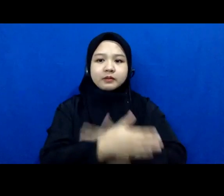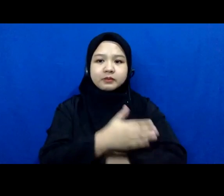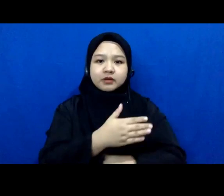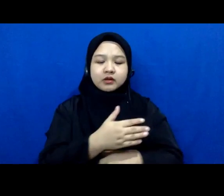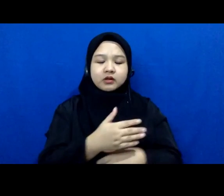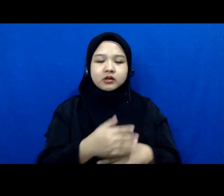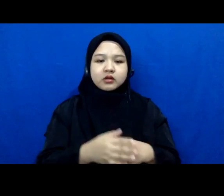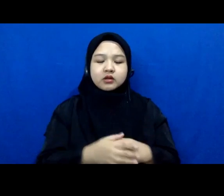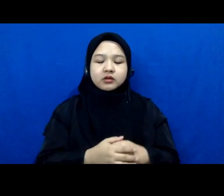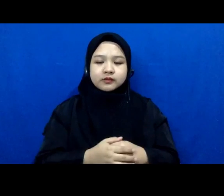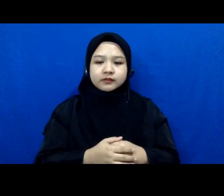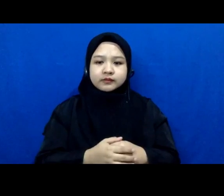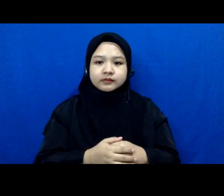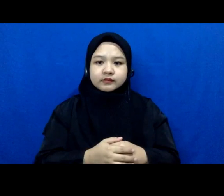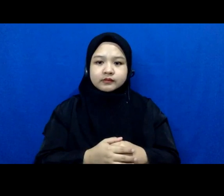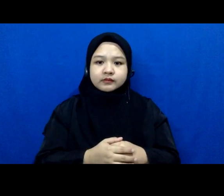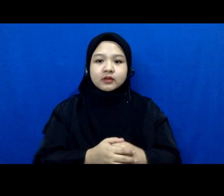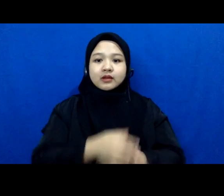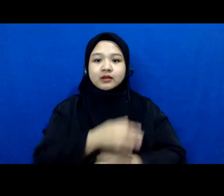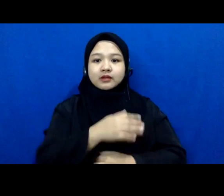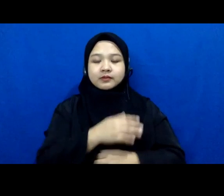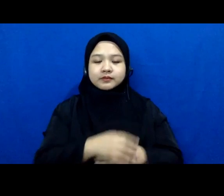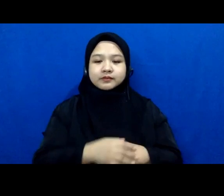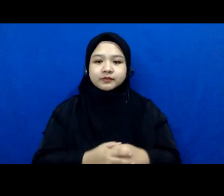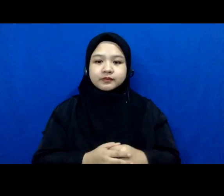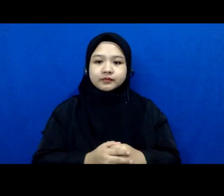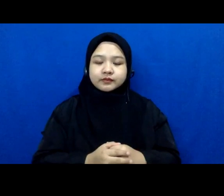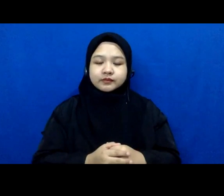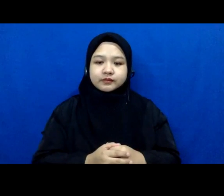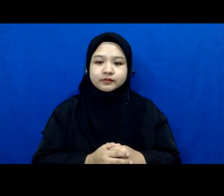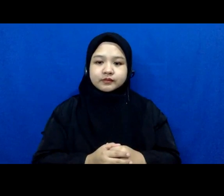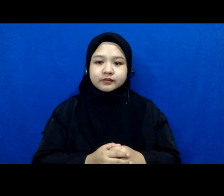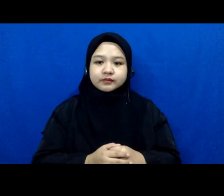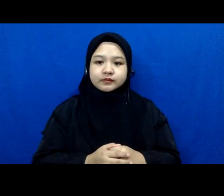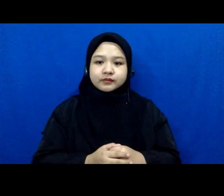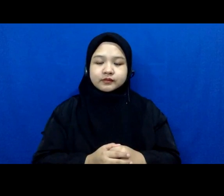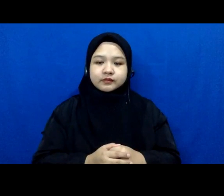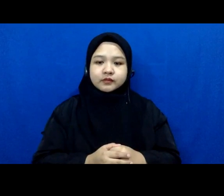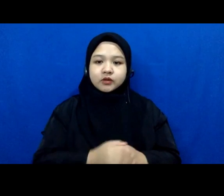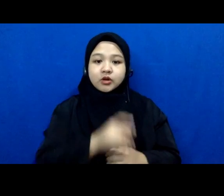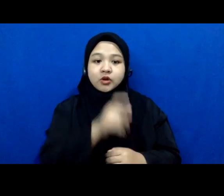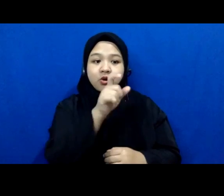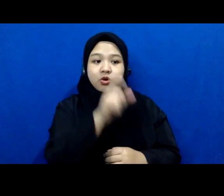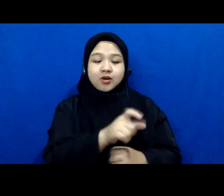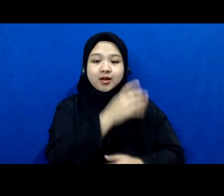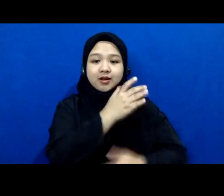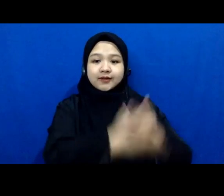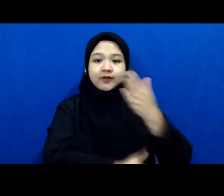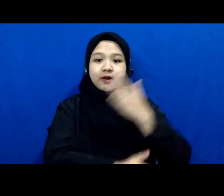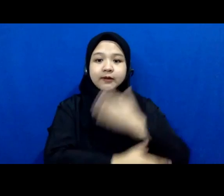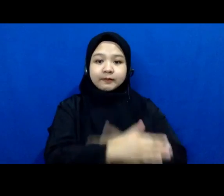itu Mbak maksud saya defable seseorang ini karena defable kemudian